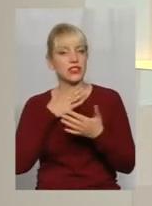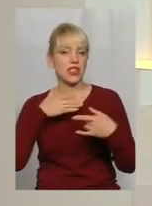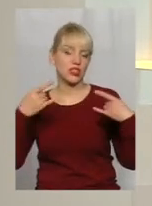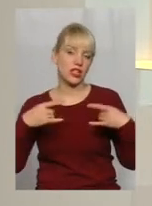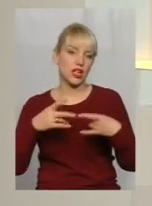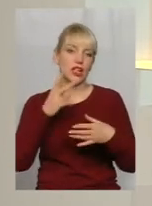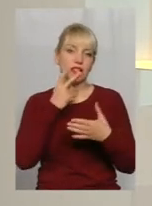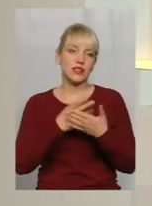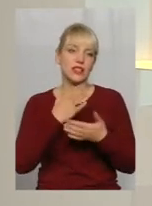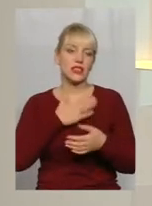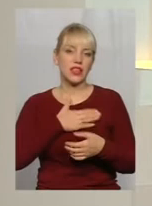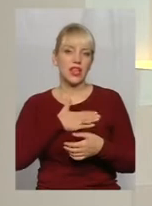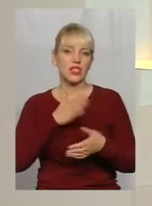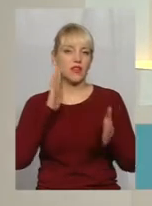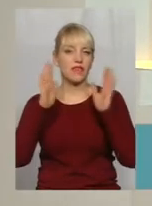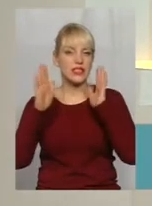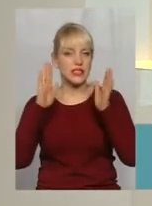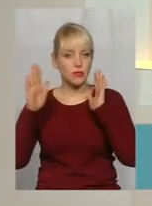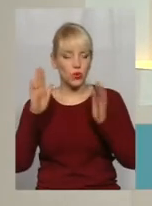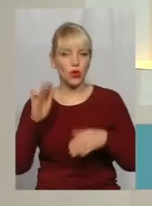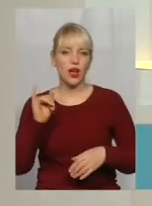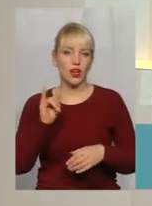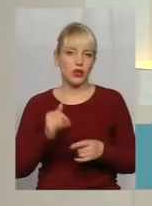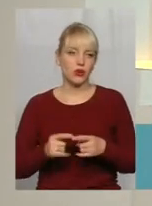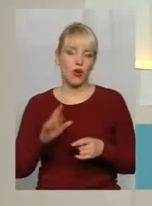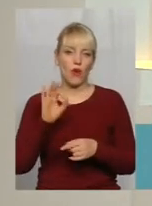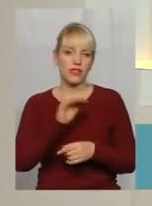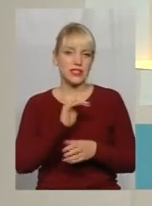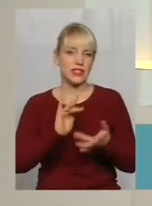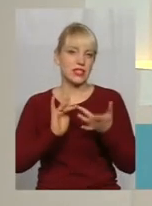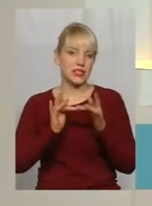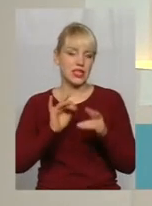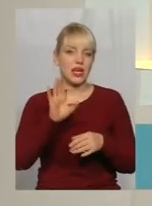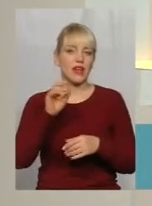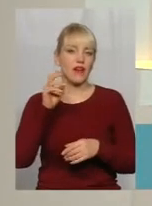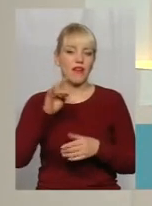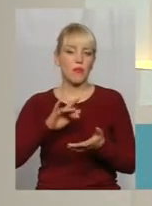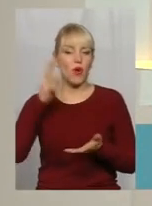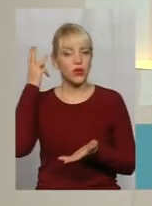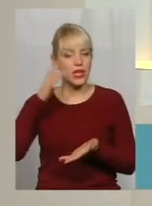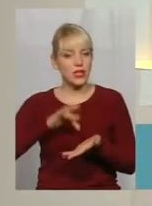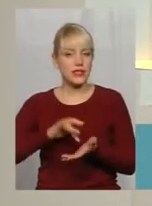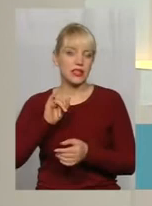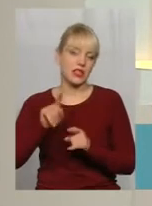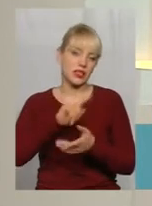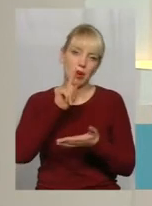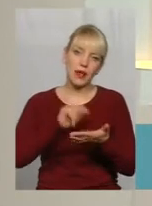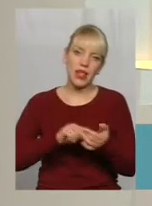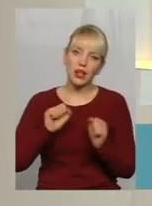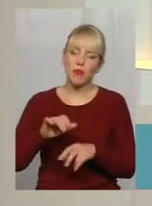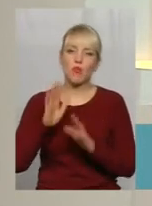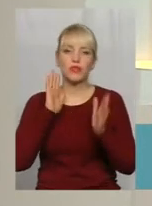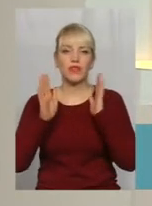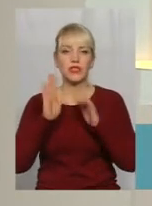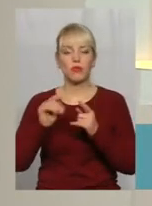але й дивитися наш стрім у мережі Facebook на офіційній стріній поділя Центр. Ну, також можете ставити свої запитання у Facebook, і можете телефонувати у